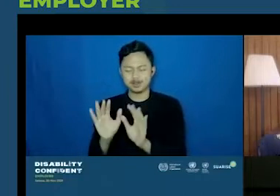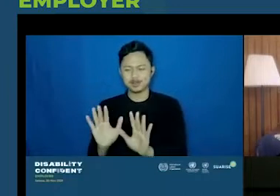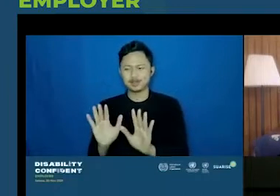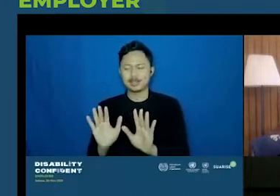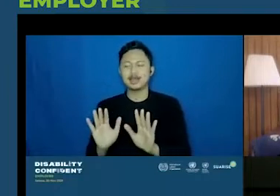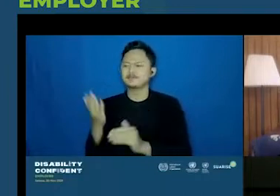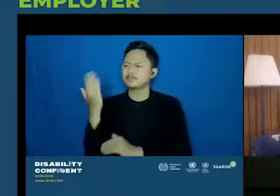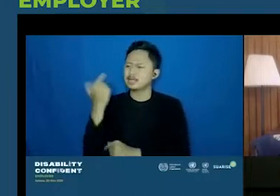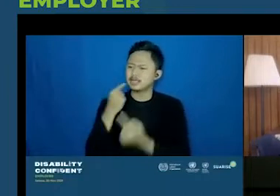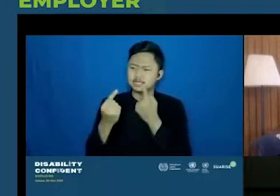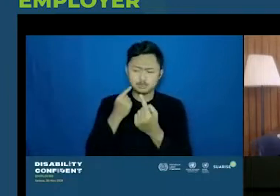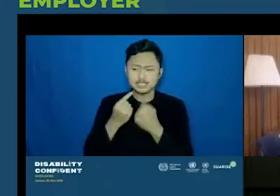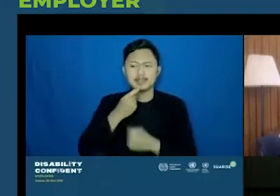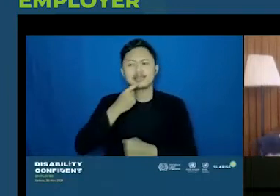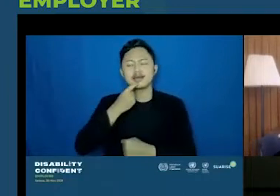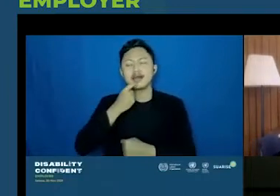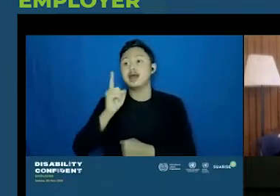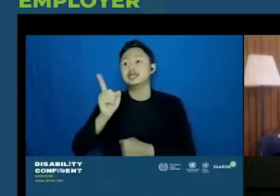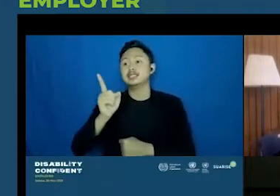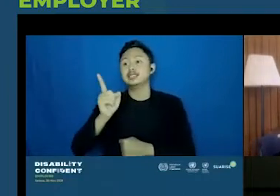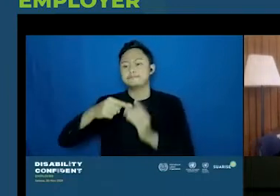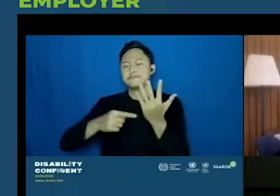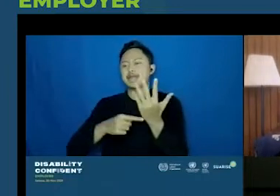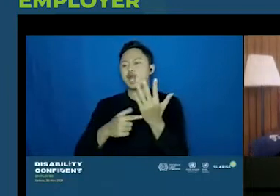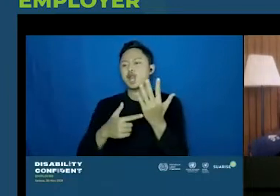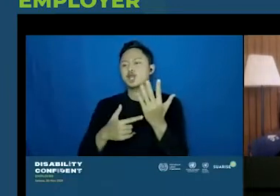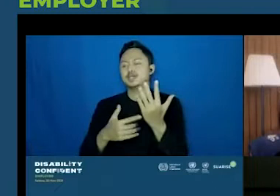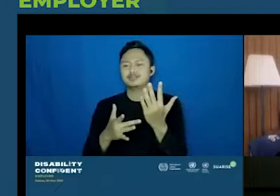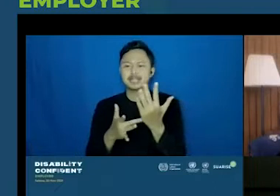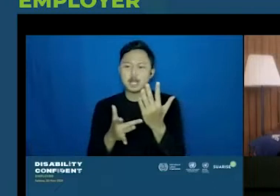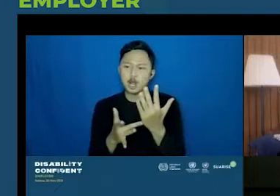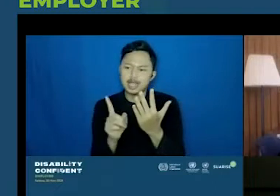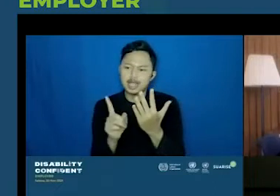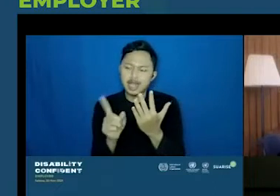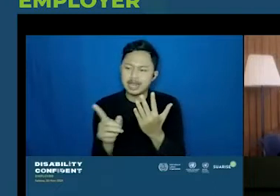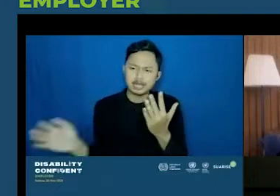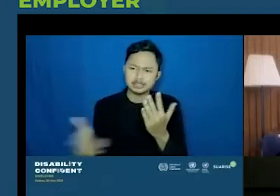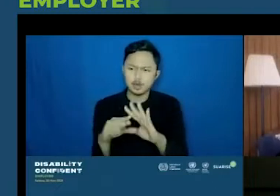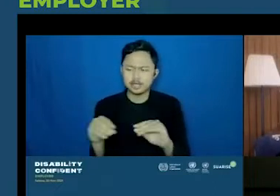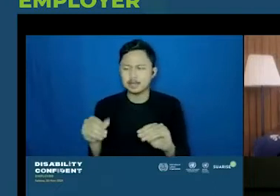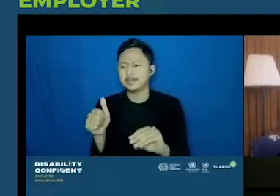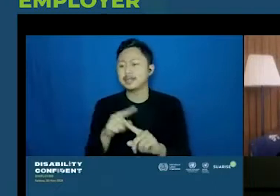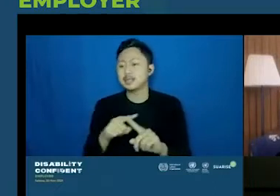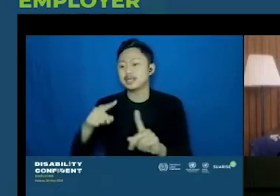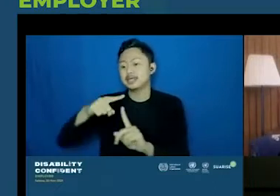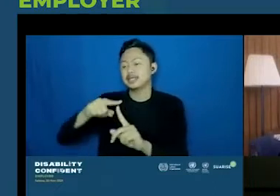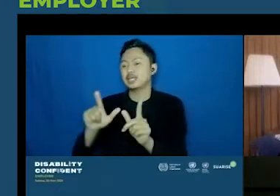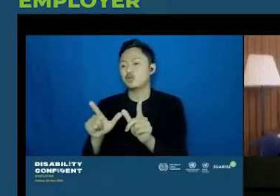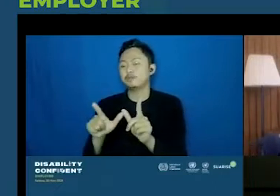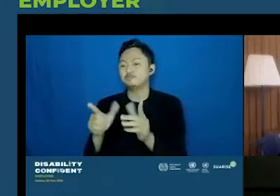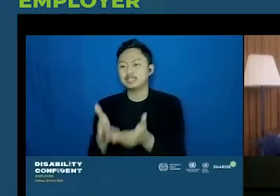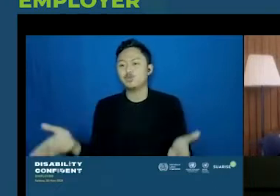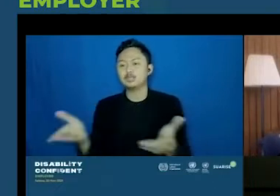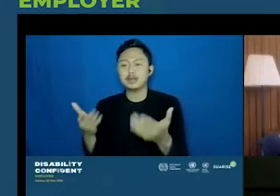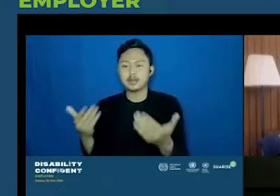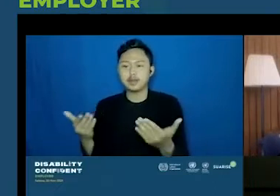berbicara tentang ya karena udah ada teknologinya, gampang tuh segala macam bisa dikerjain, tapi di think-web sendiri posisinya, teman